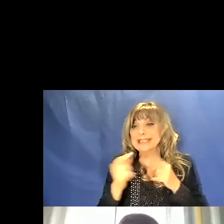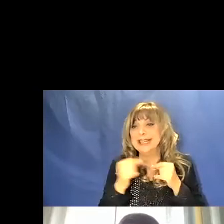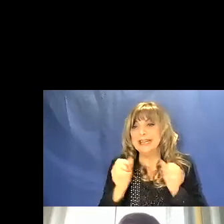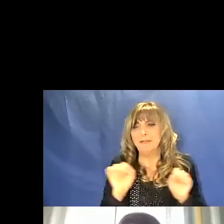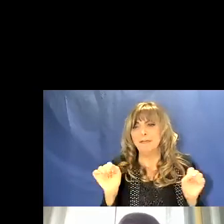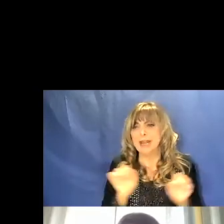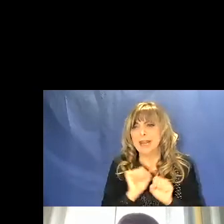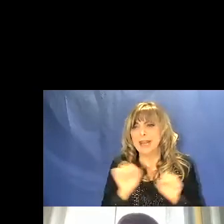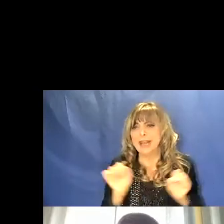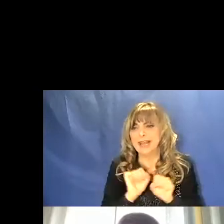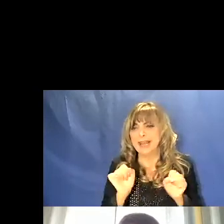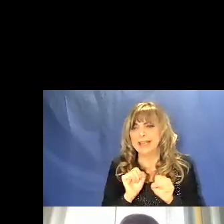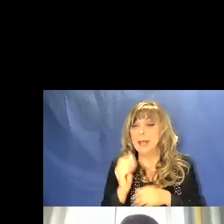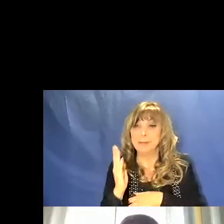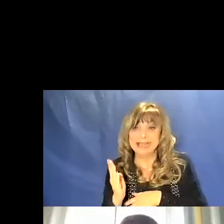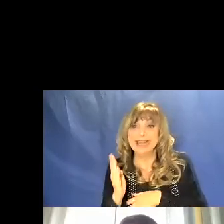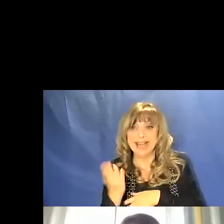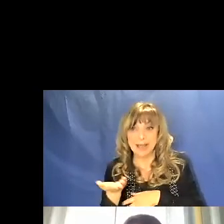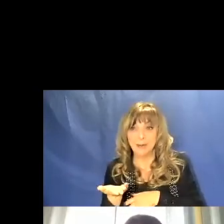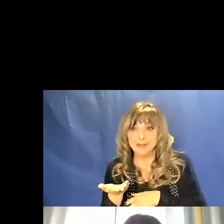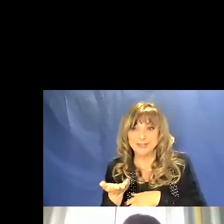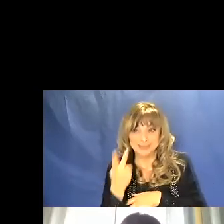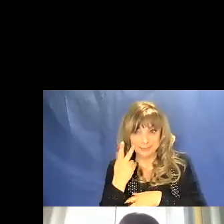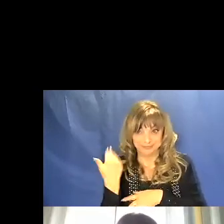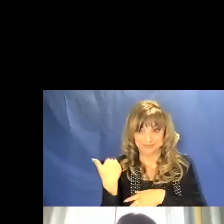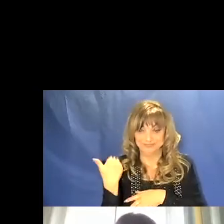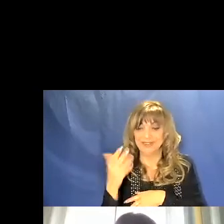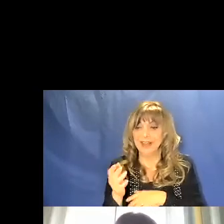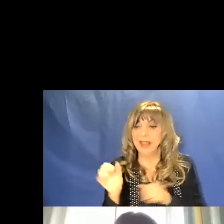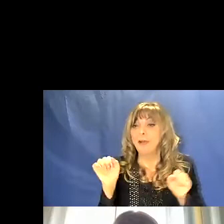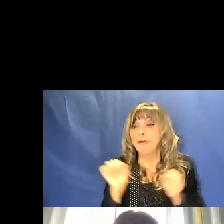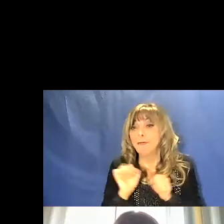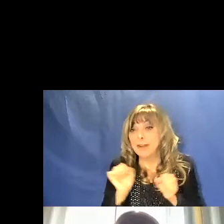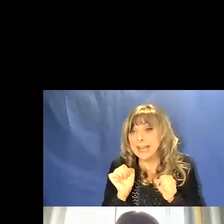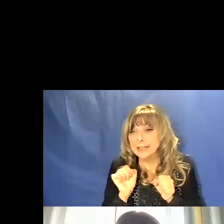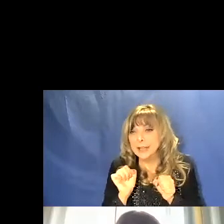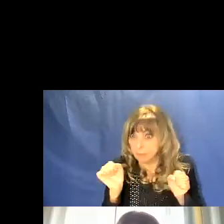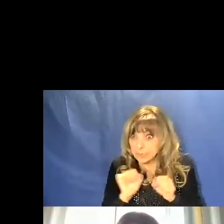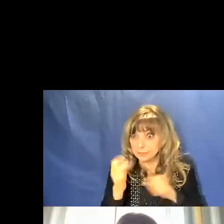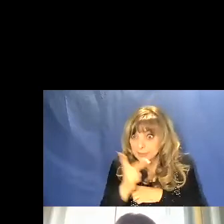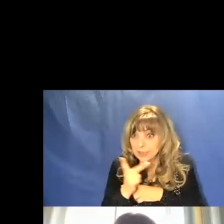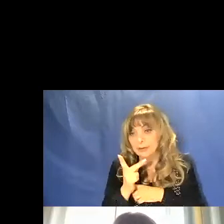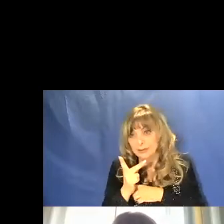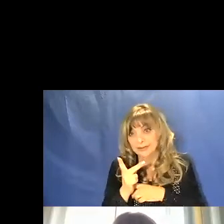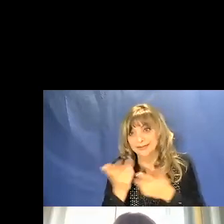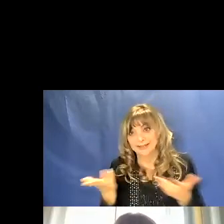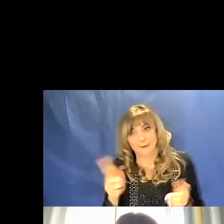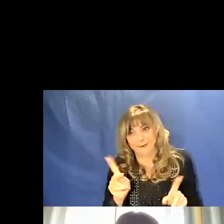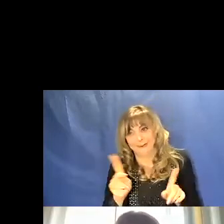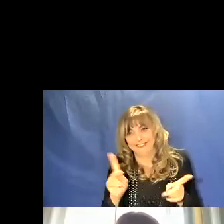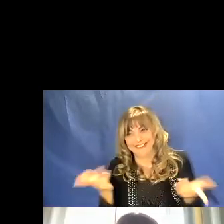fredde, come Betelgeuse. Ora, fredde per modo di dire è relativo, perché stiamo